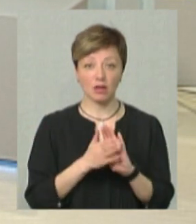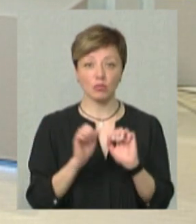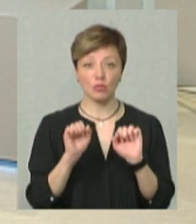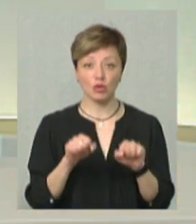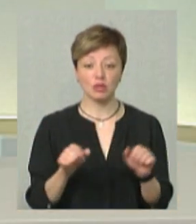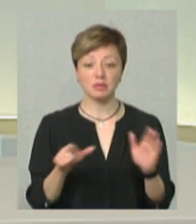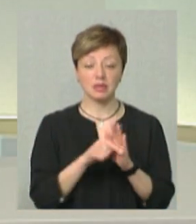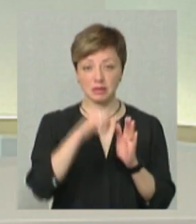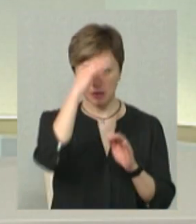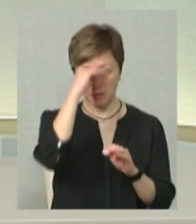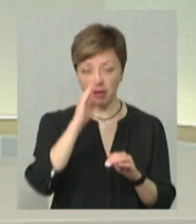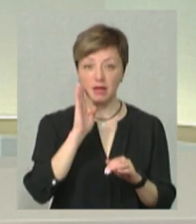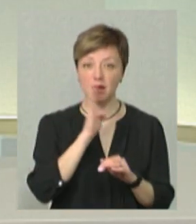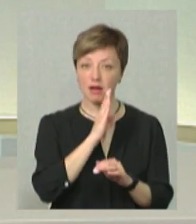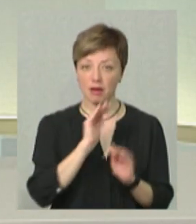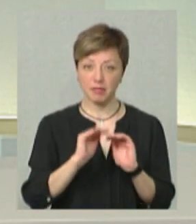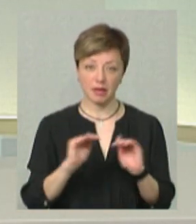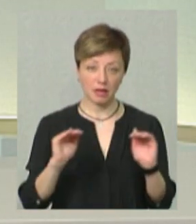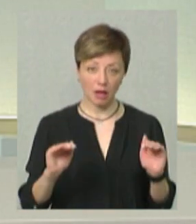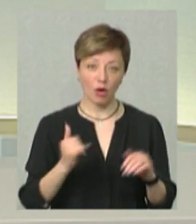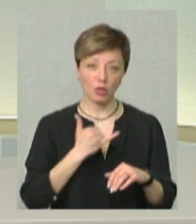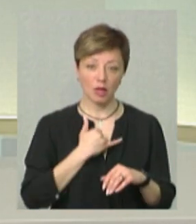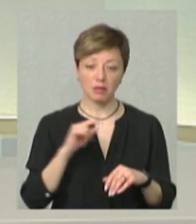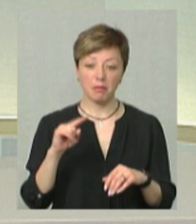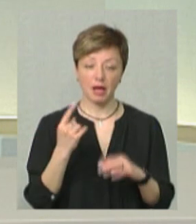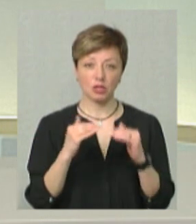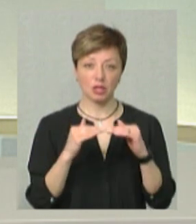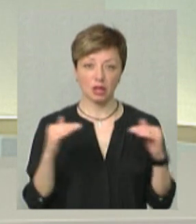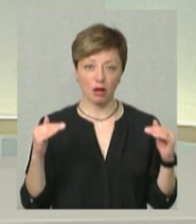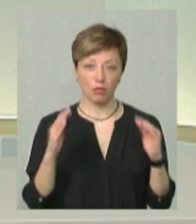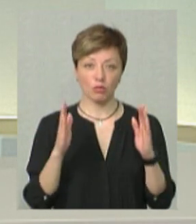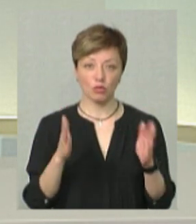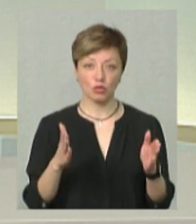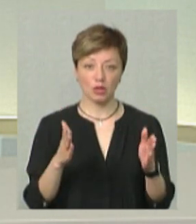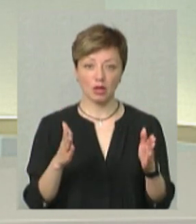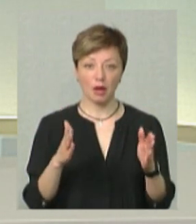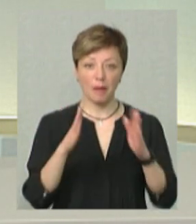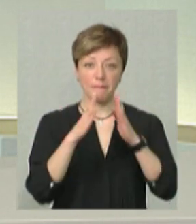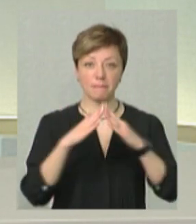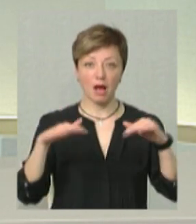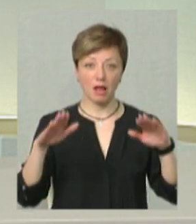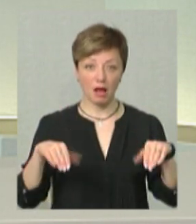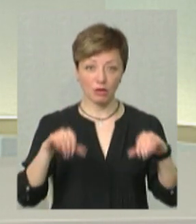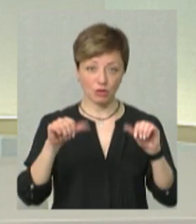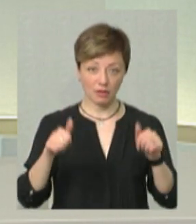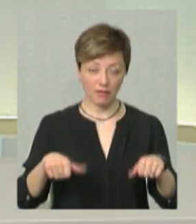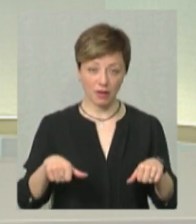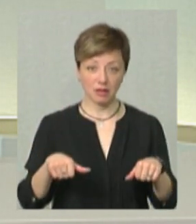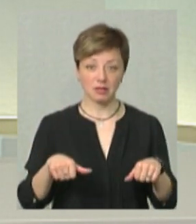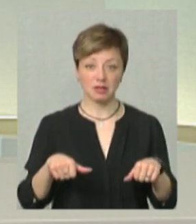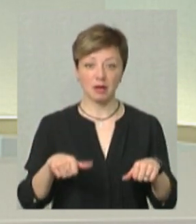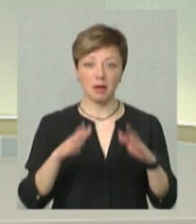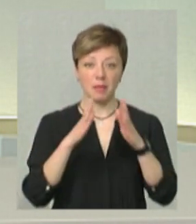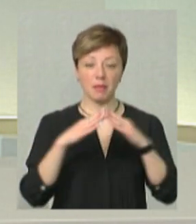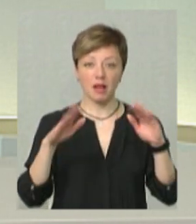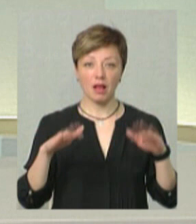дітей з батьками. Тобто, у нас там перший етап буде, це палаточна версія. Галатки у нас